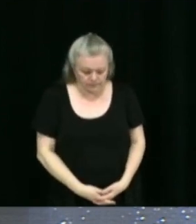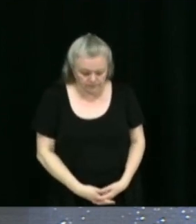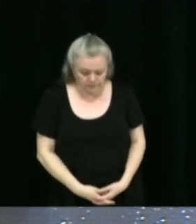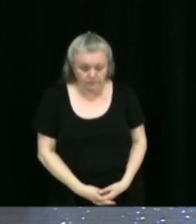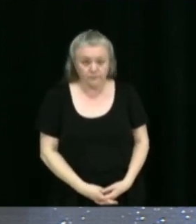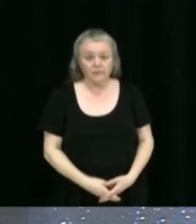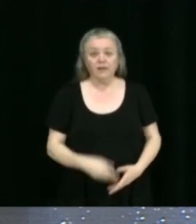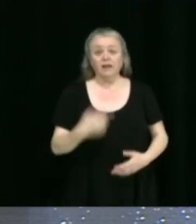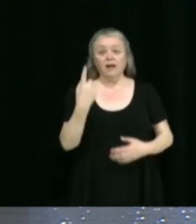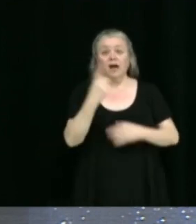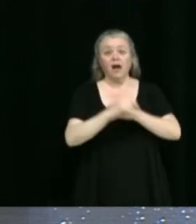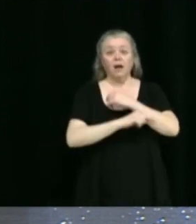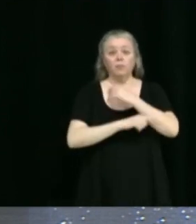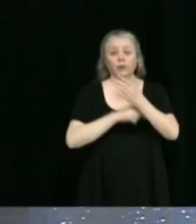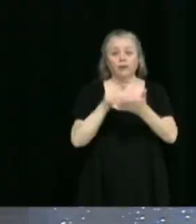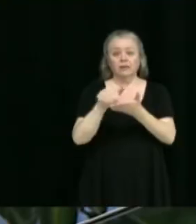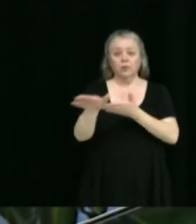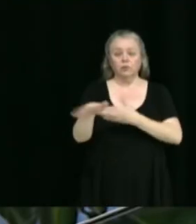Congédiement d'un employé.